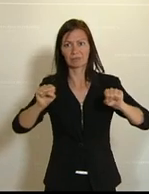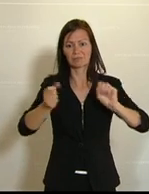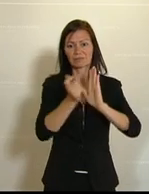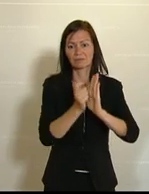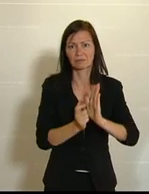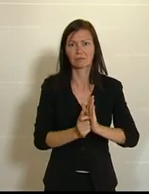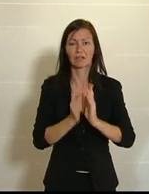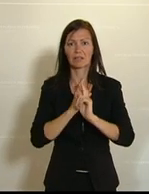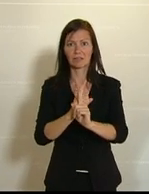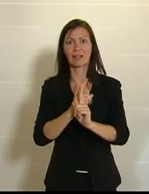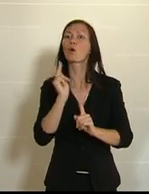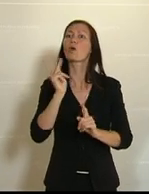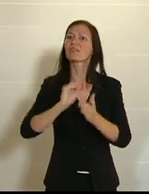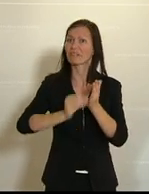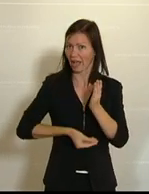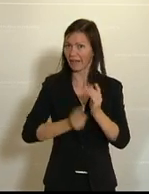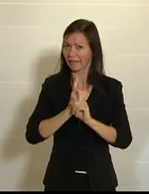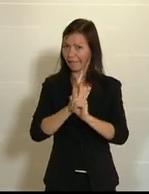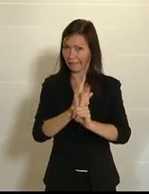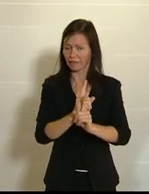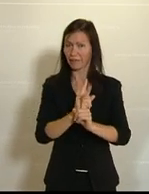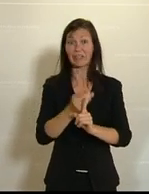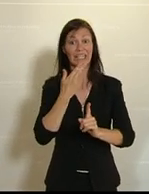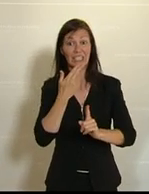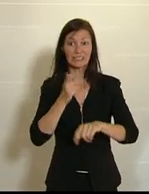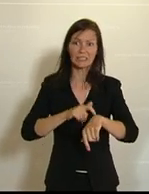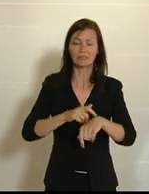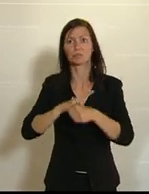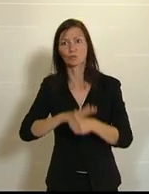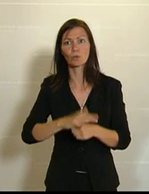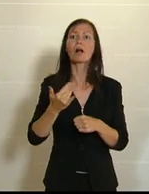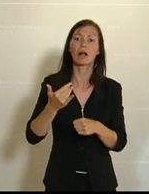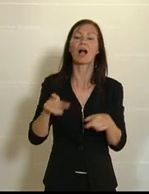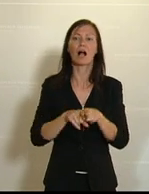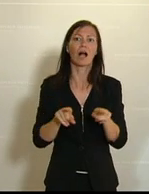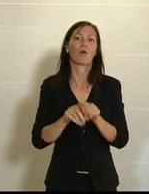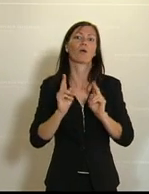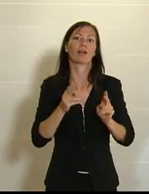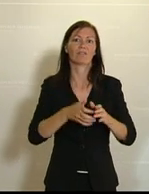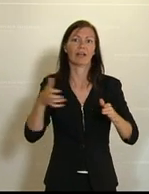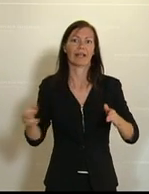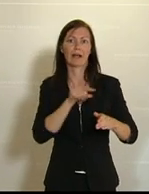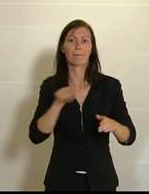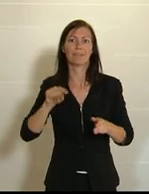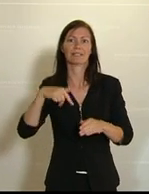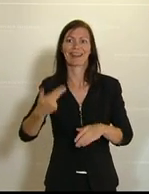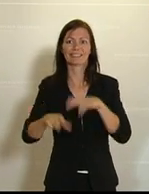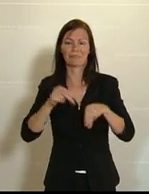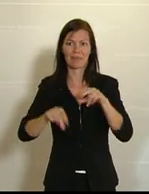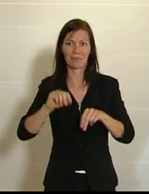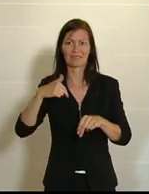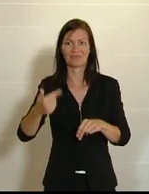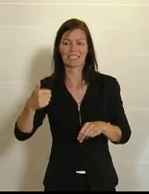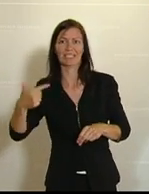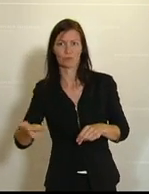Kollektivvertrag abzuschließen. Auch für diese Personengruppe gilt das jetzt, sodass niemand, der in einem